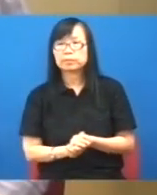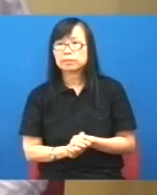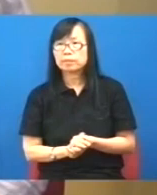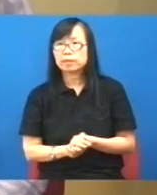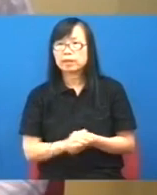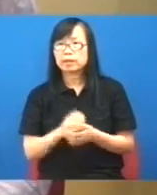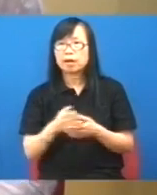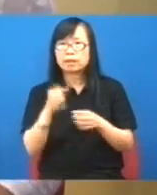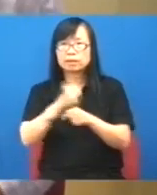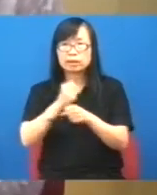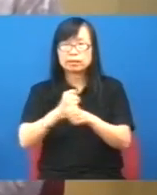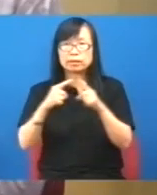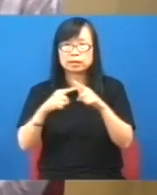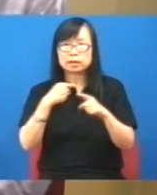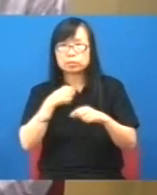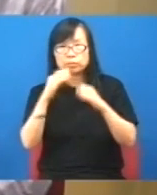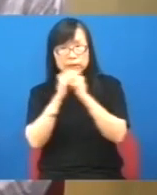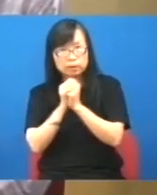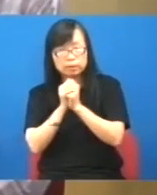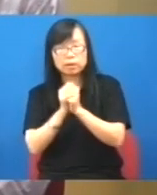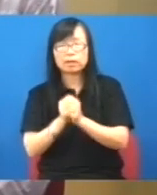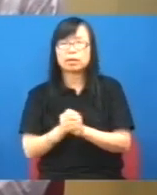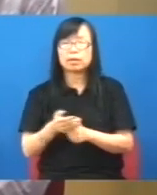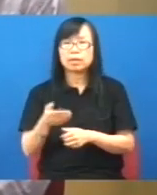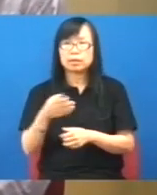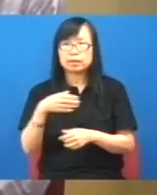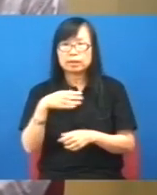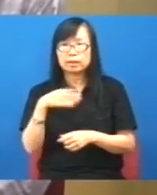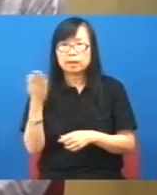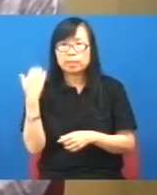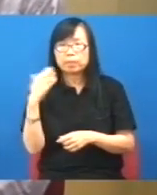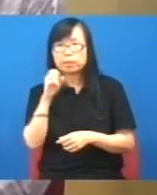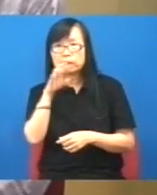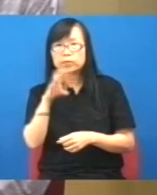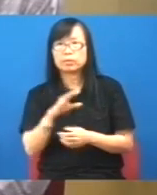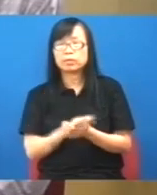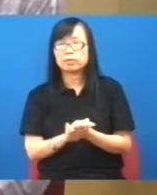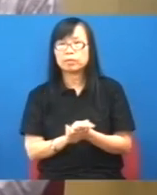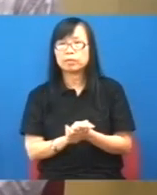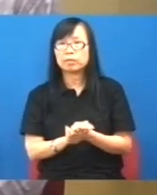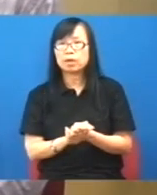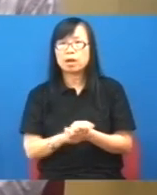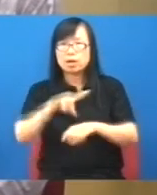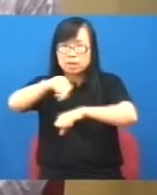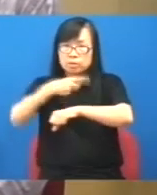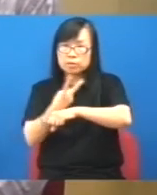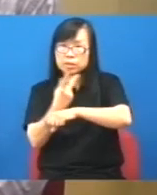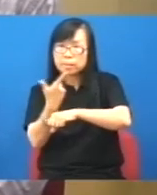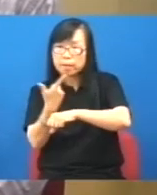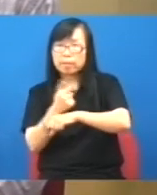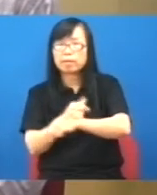因為製作人要求我想剛才那節我們最主要說到透過講到最低工資或者